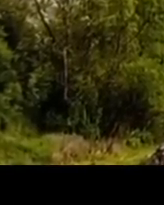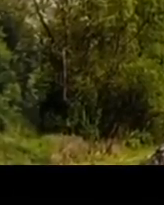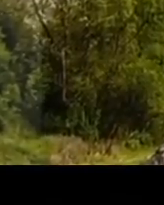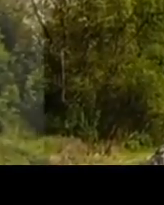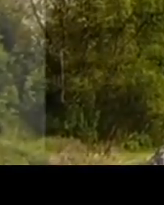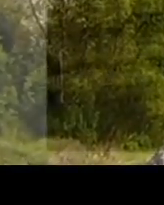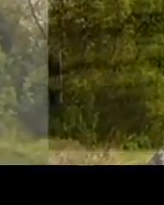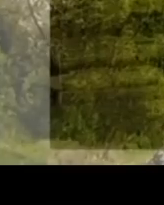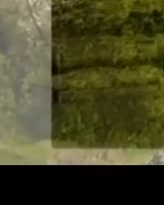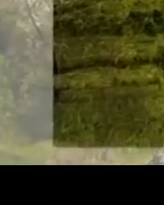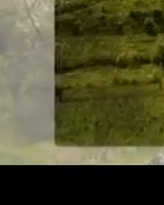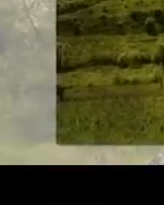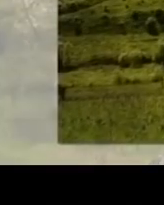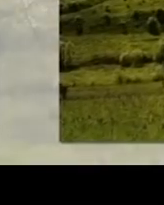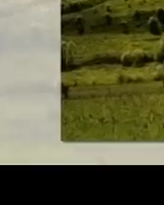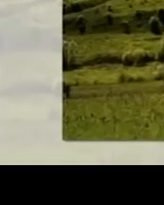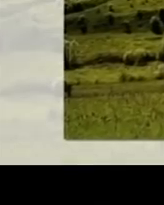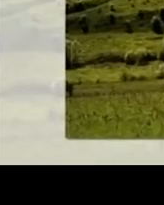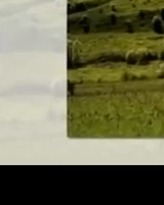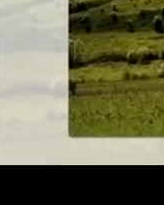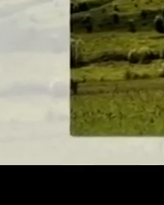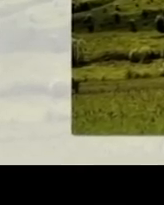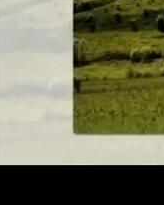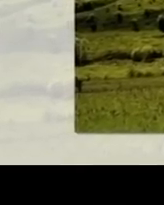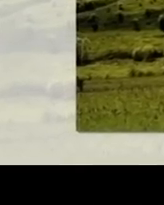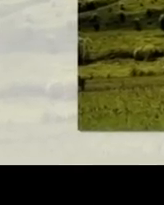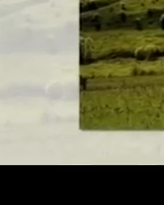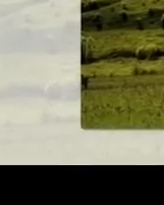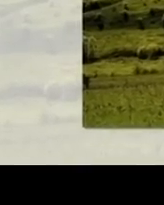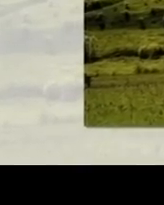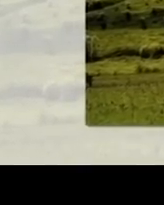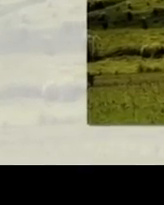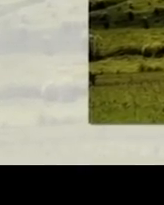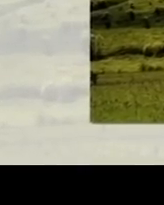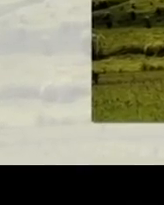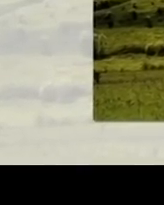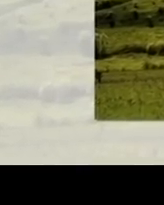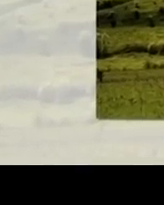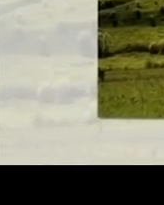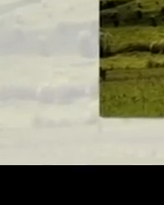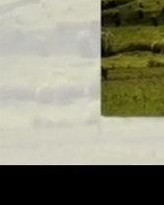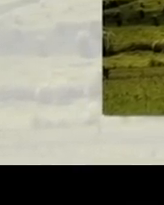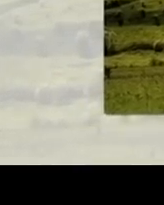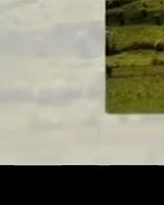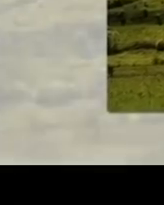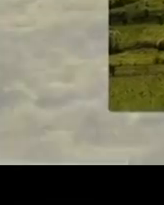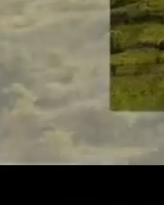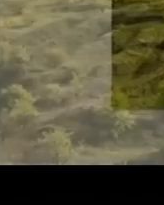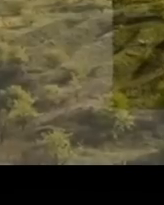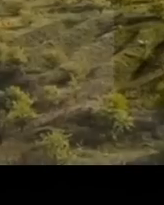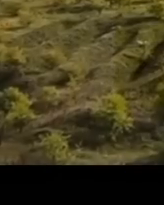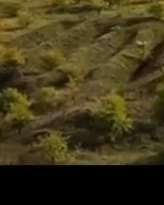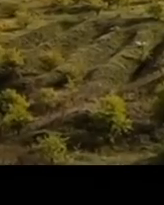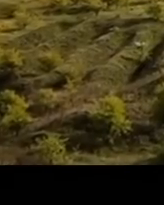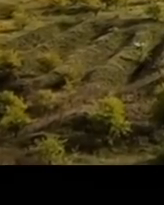збереженням, консервацією та недоторканністю немає кому. Схоже, що немає кому берегти не лише унікальну археологічну спадщину,